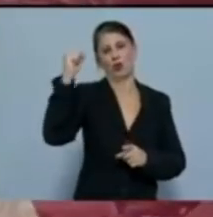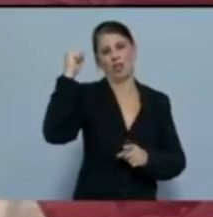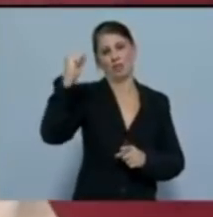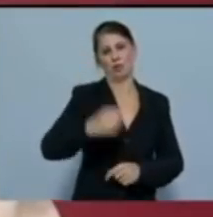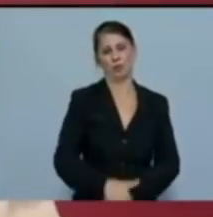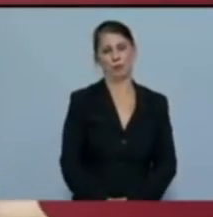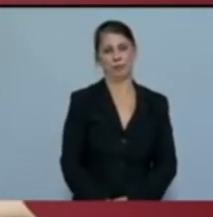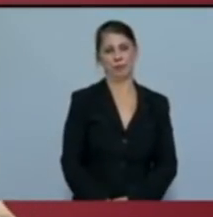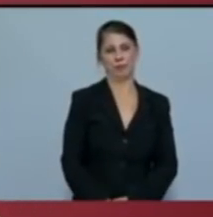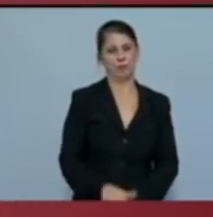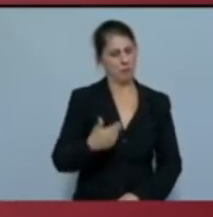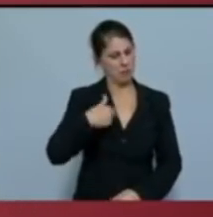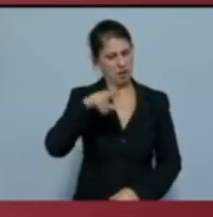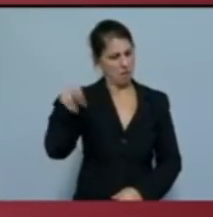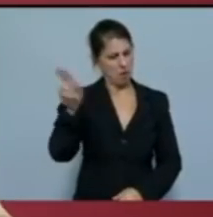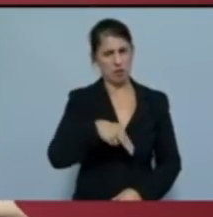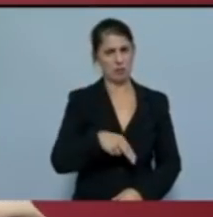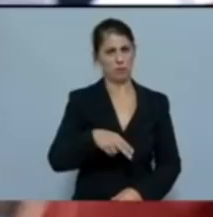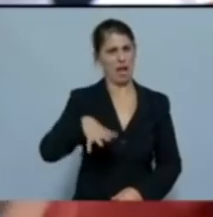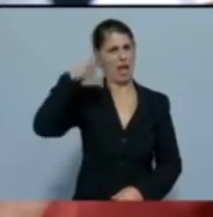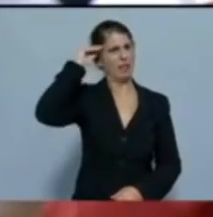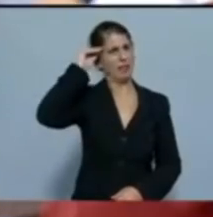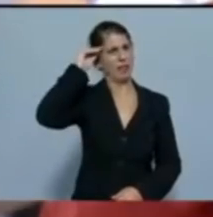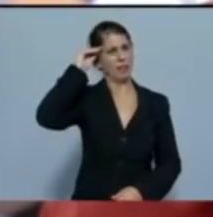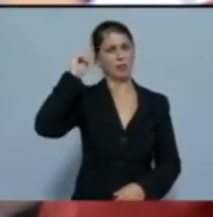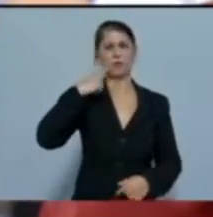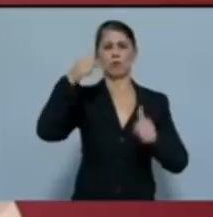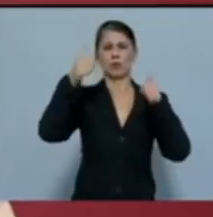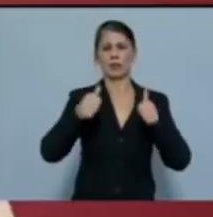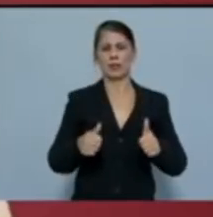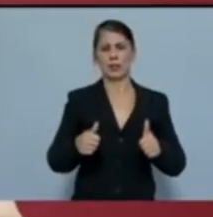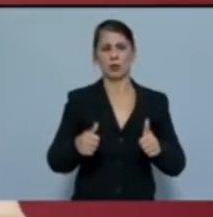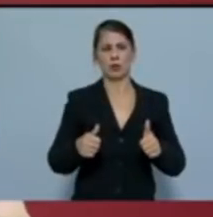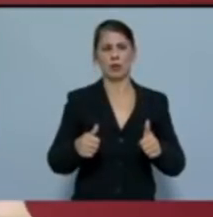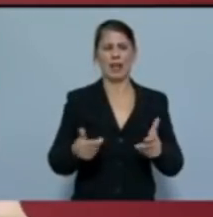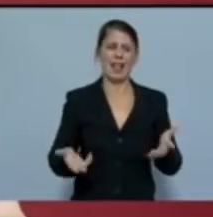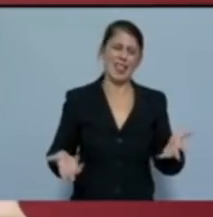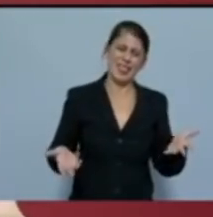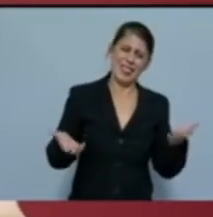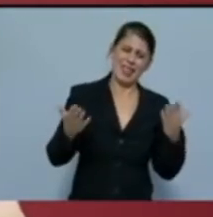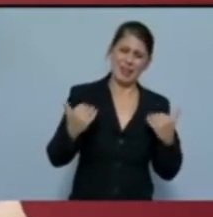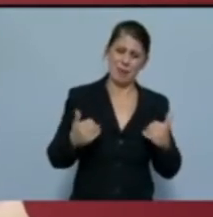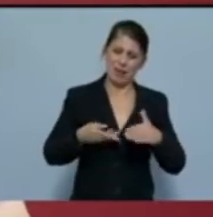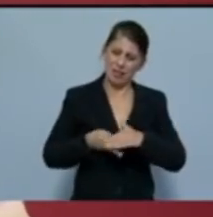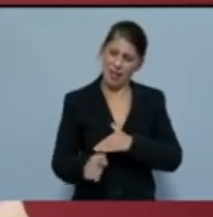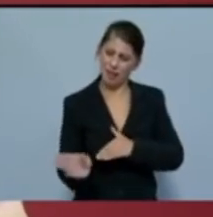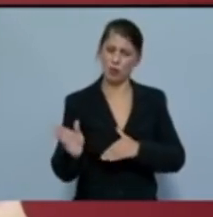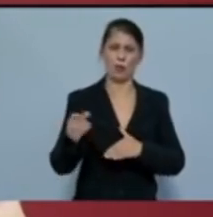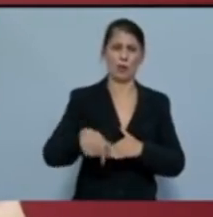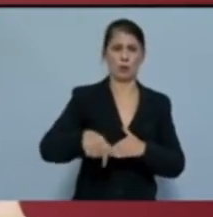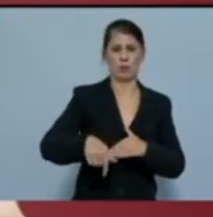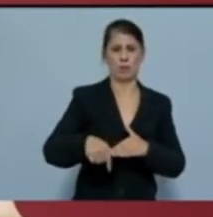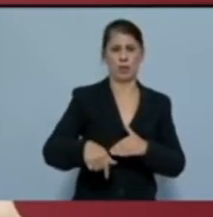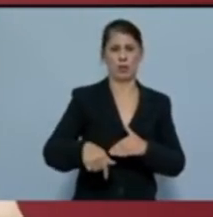Απορρίπτουμε τις αντιλήψεις που διακηρύσουν ότι δεν υπάρχει διέξοδος από το